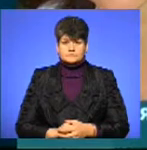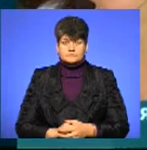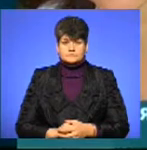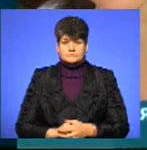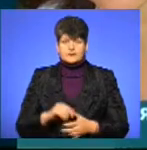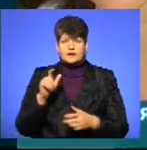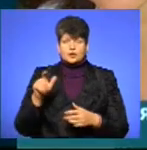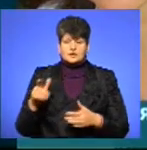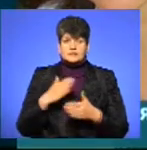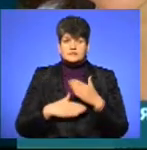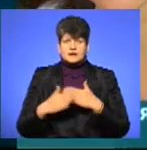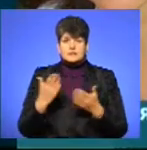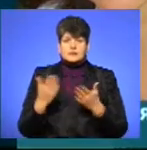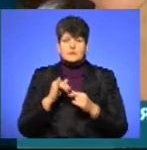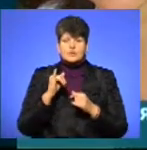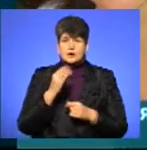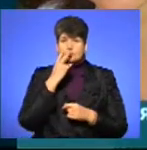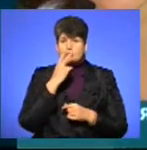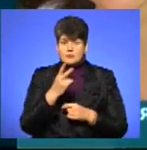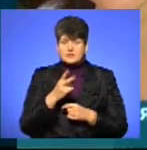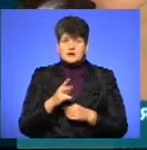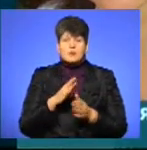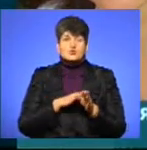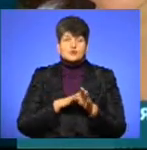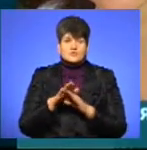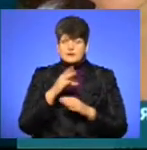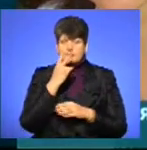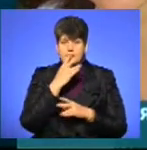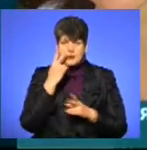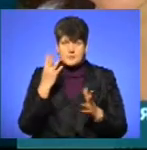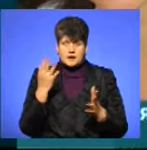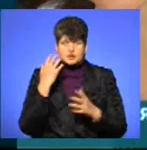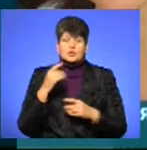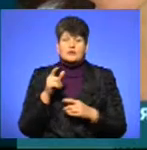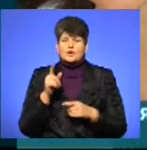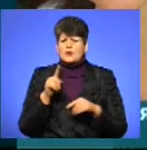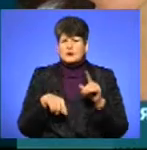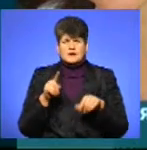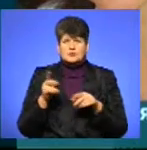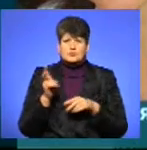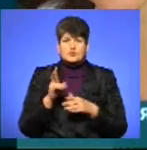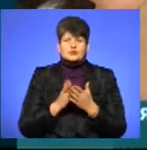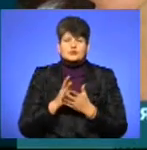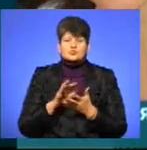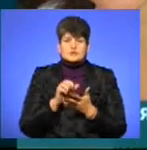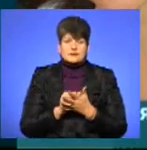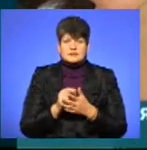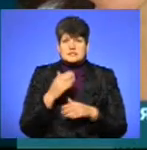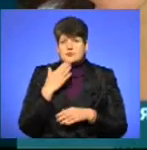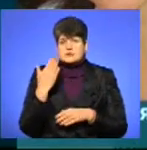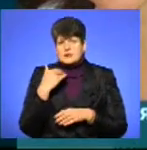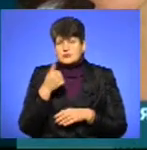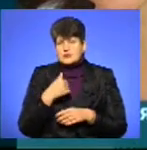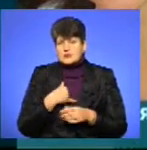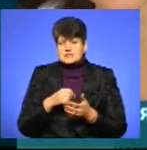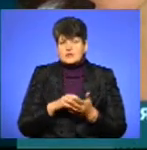Люди з інвалідністю, які погано бачать або зовсім не бачать, вони дуже рідко звертаються в службу зайнятості. за останні роки в нас